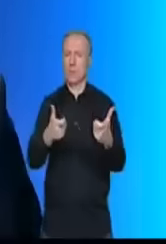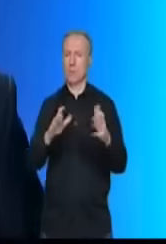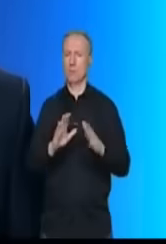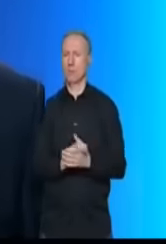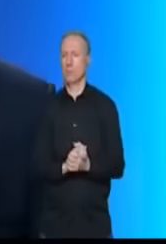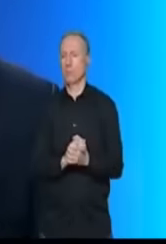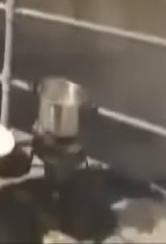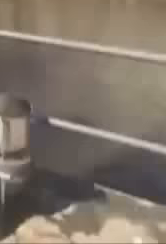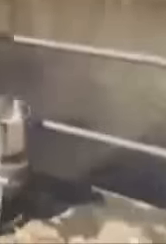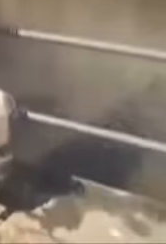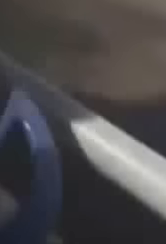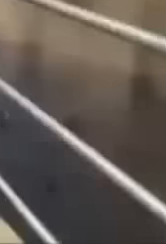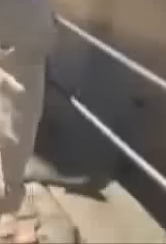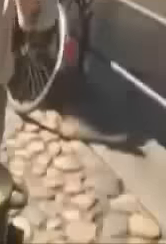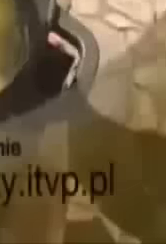Odpowiedź na to samo pytanie.